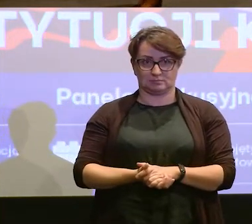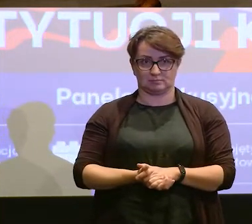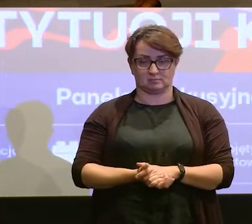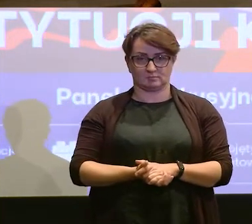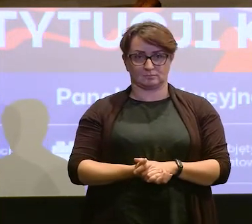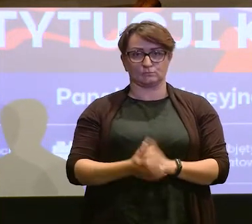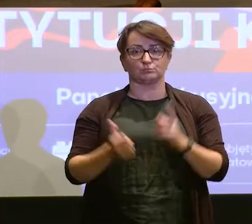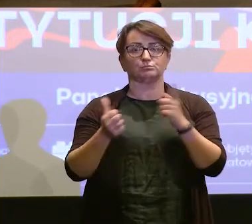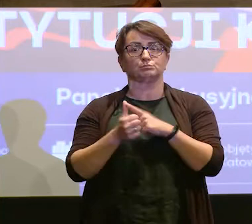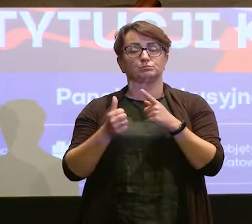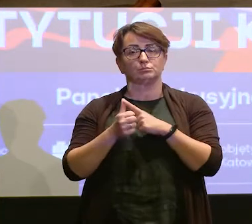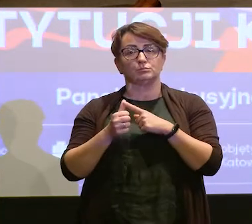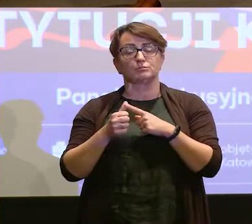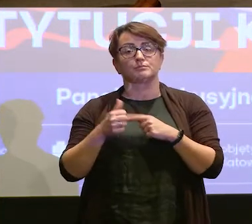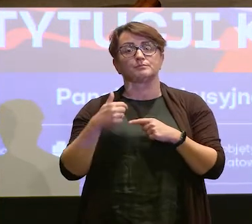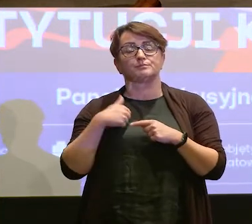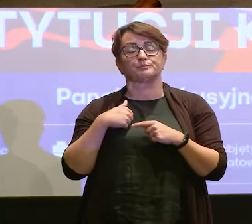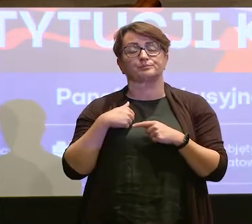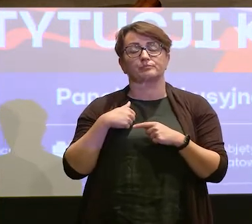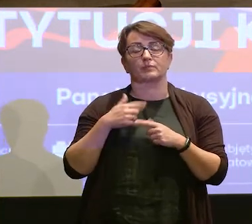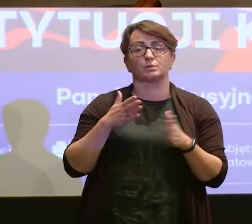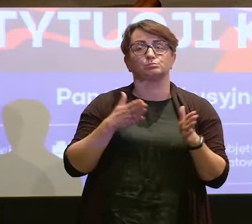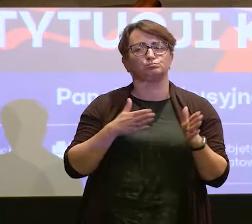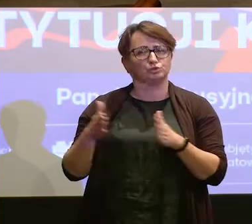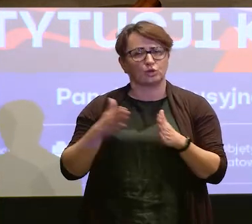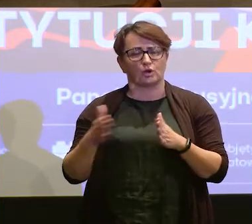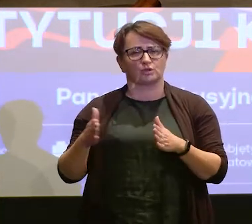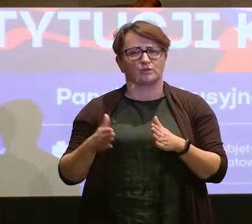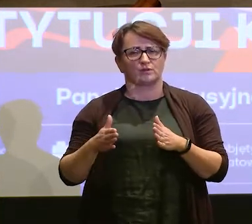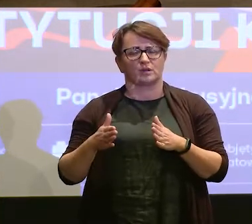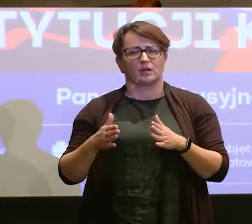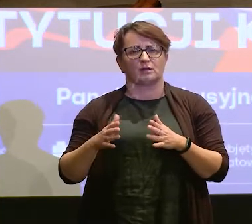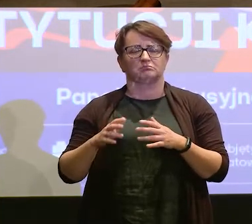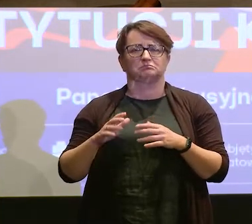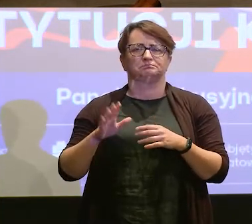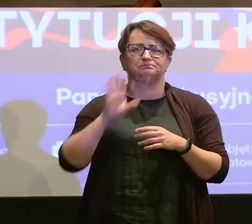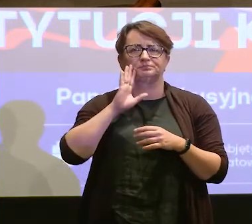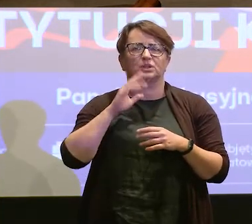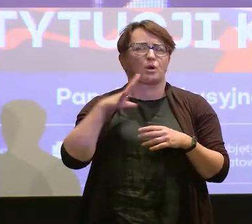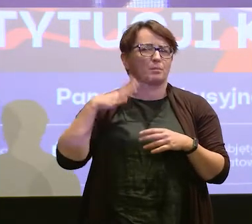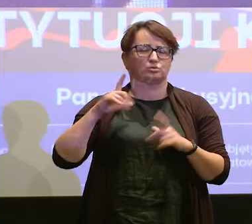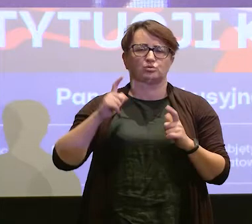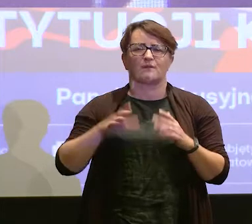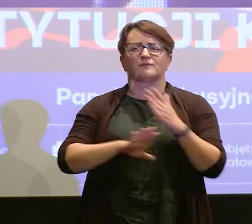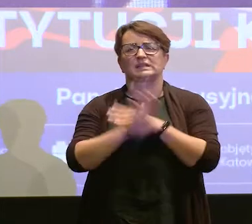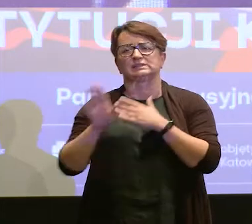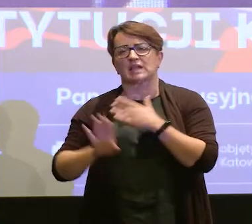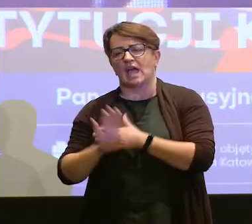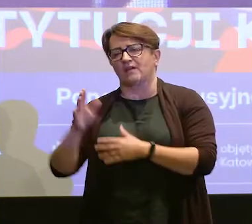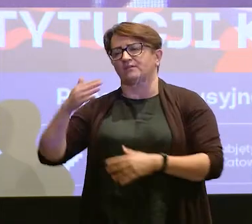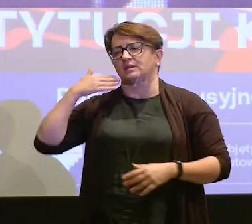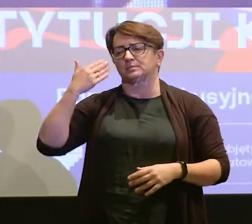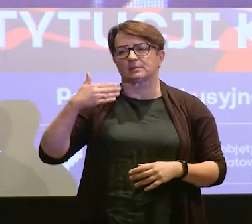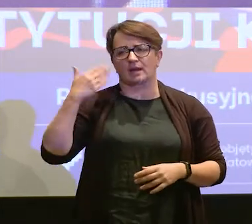Pierwsze, przygotowując jakąkolwiek wystawę, prelekcje.